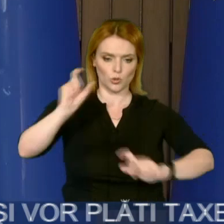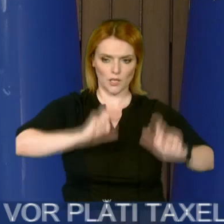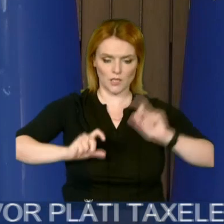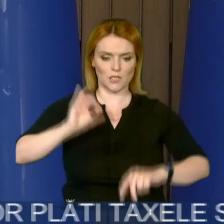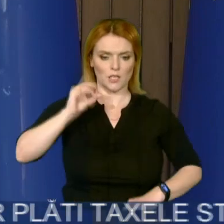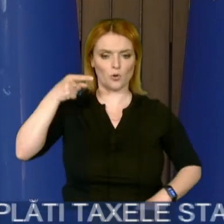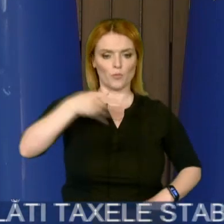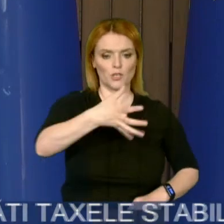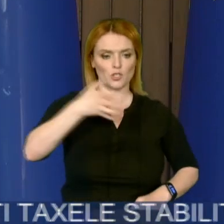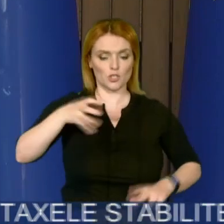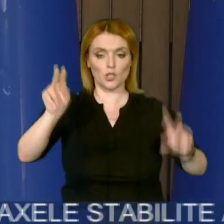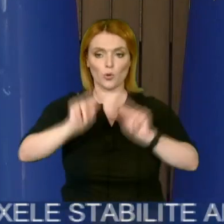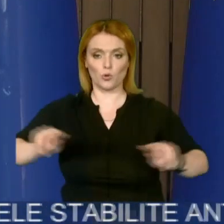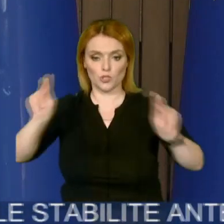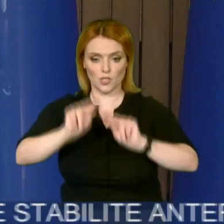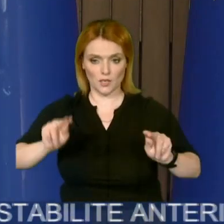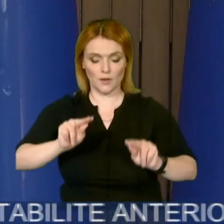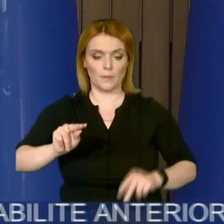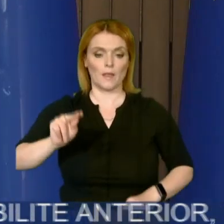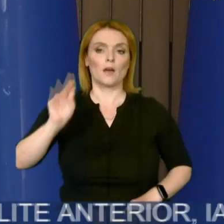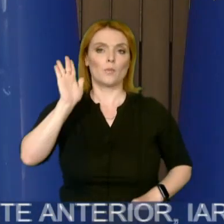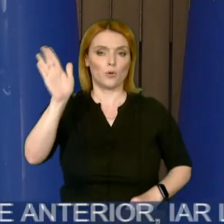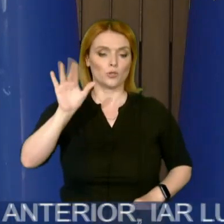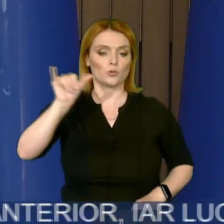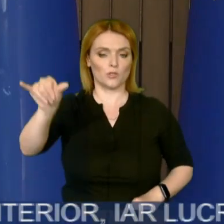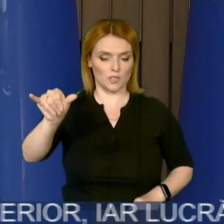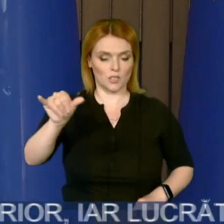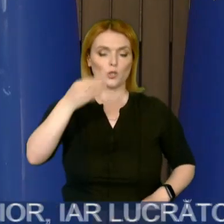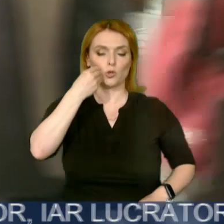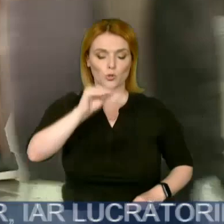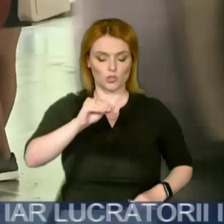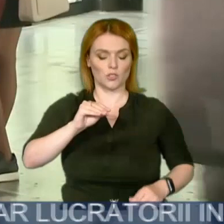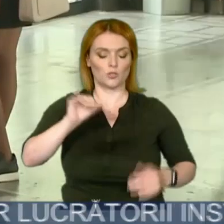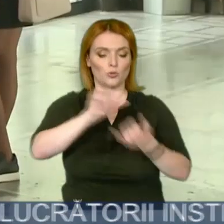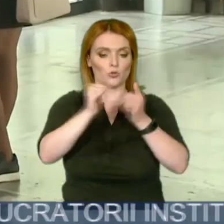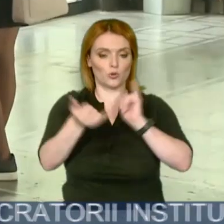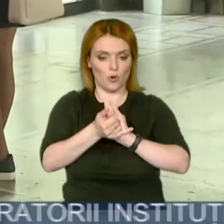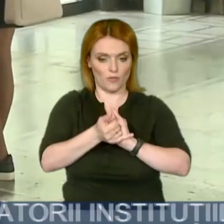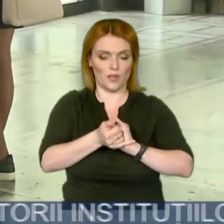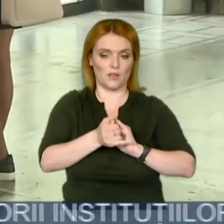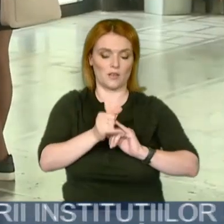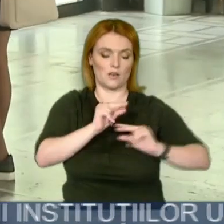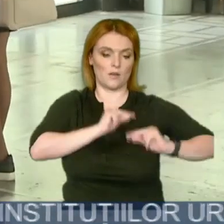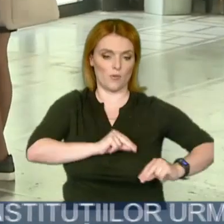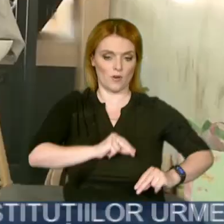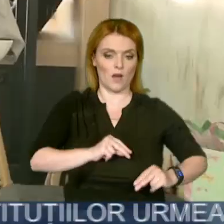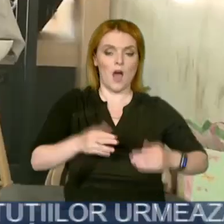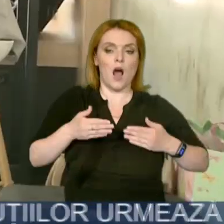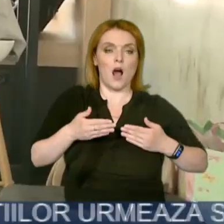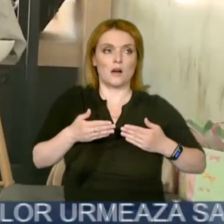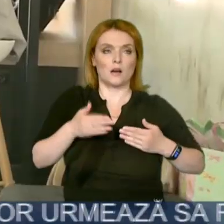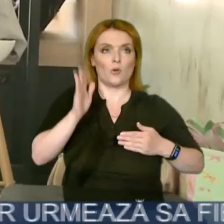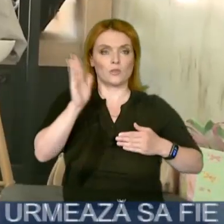1.500 de cadre didactice vor beneficia de aceste investiții. Admiterea va avea loc începând cu 25